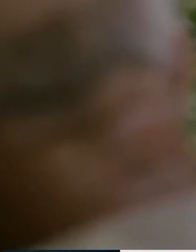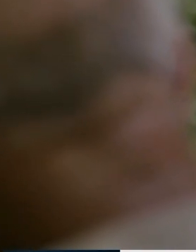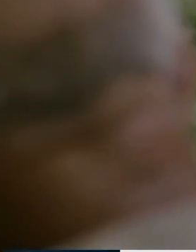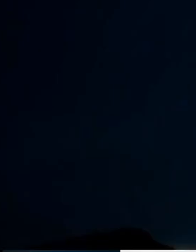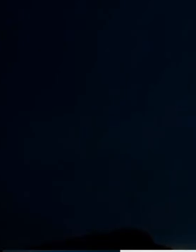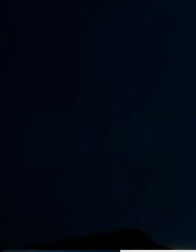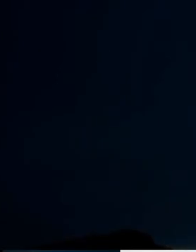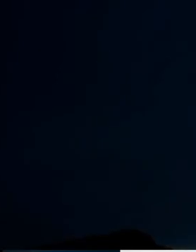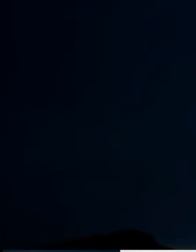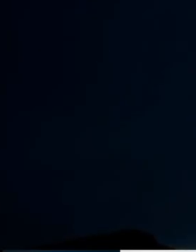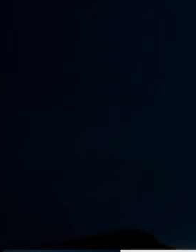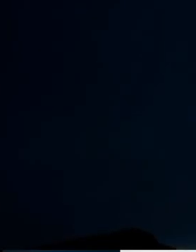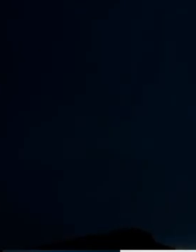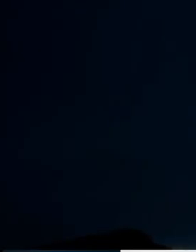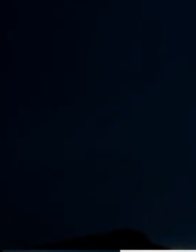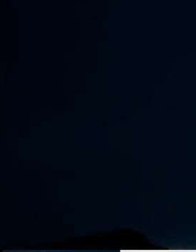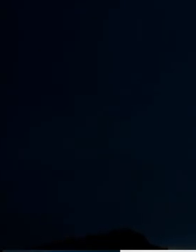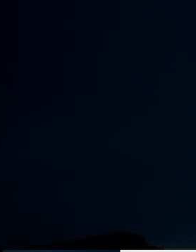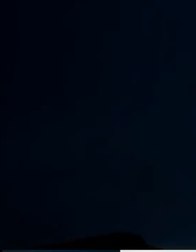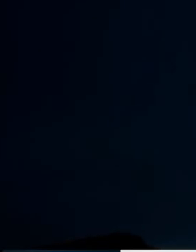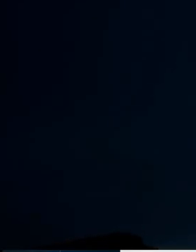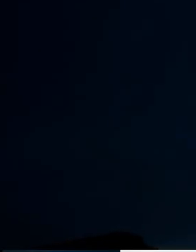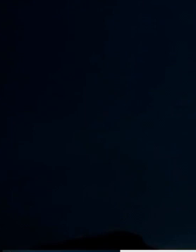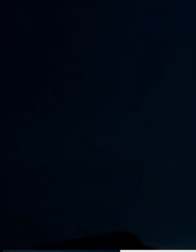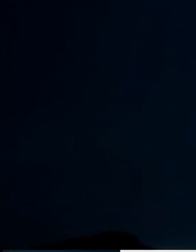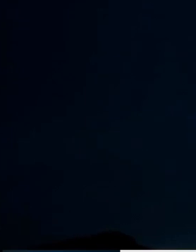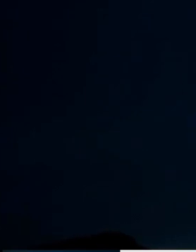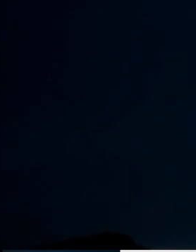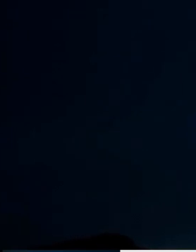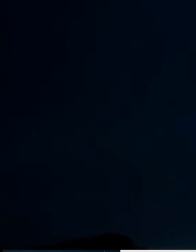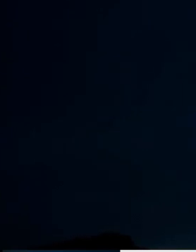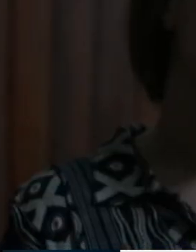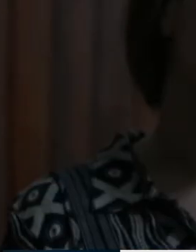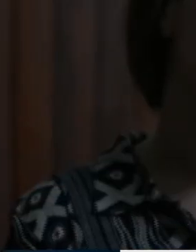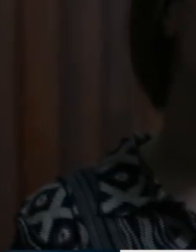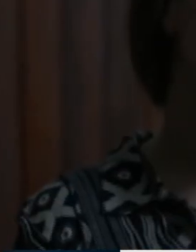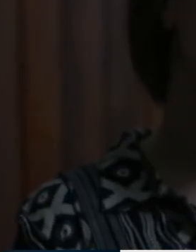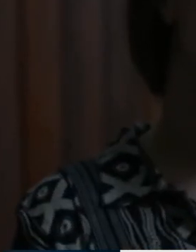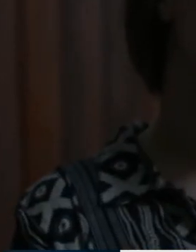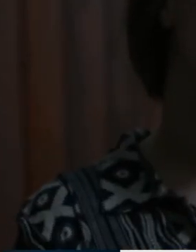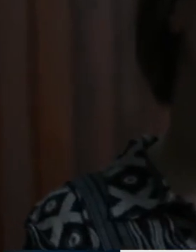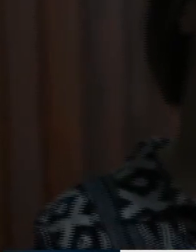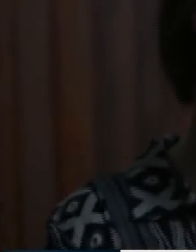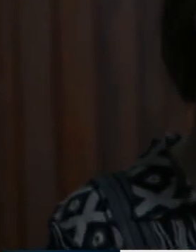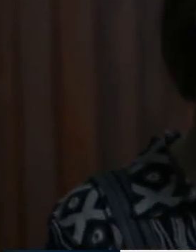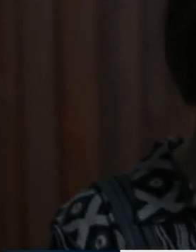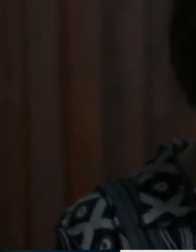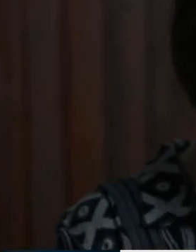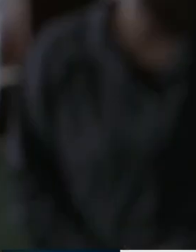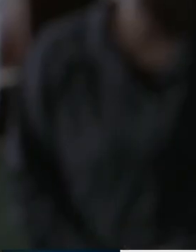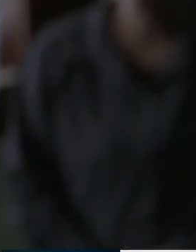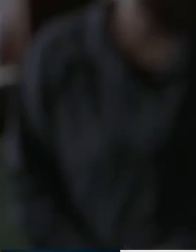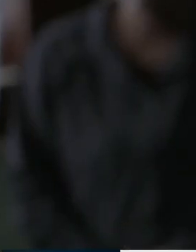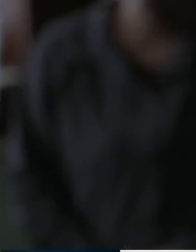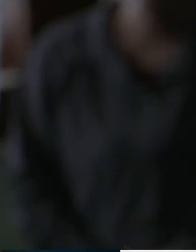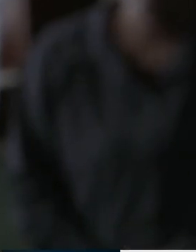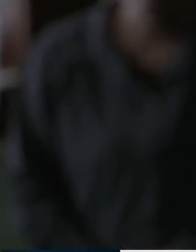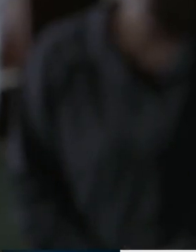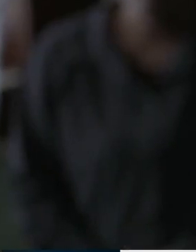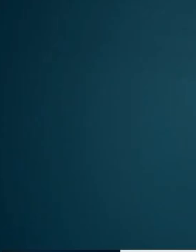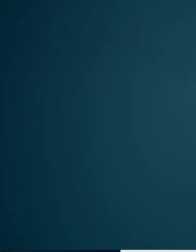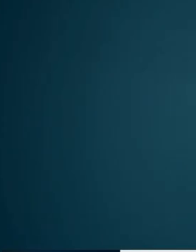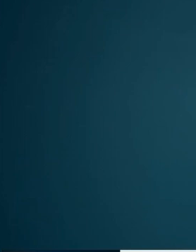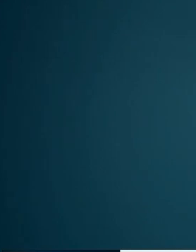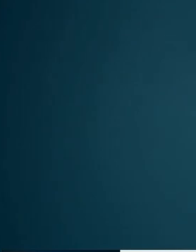indjenje jashtë zakonshme me pa një reagim dhe një filmit Kosovës për se cilin aspekt, si për aspektin e grave të fuqishme, si për